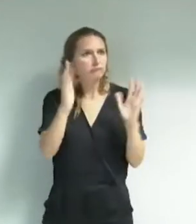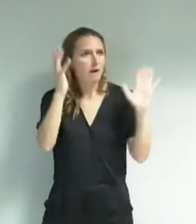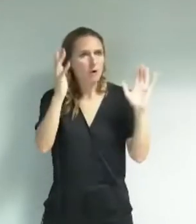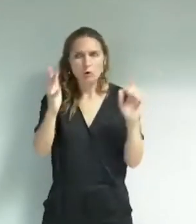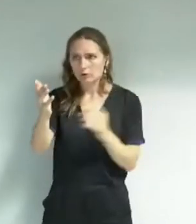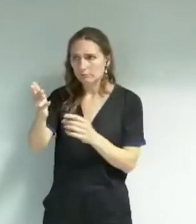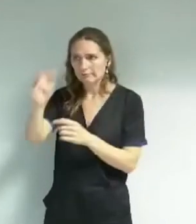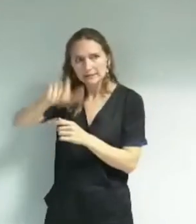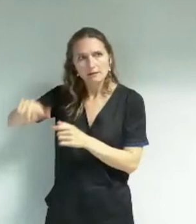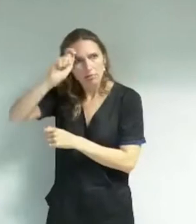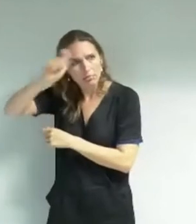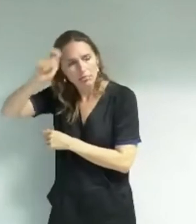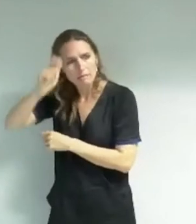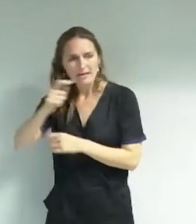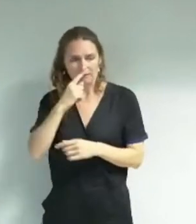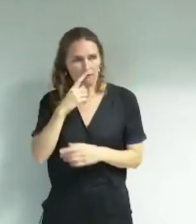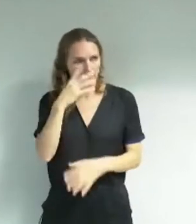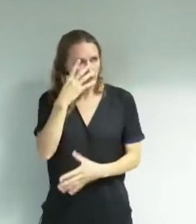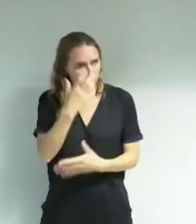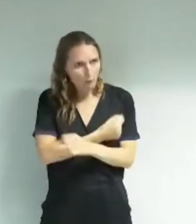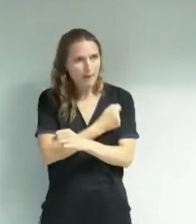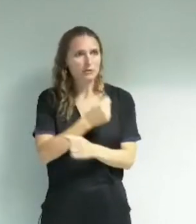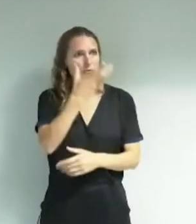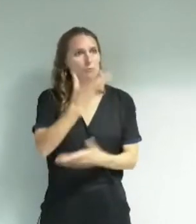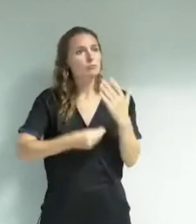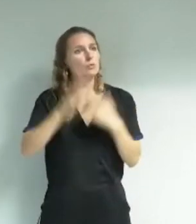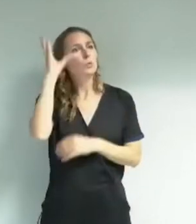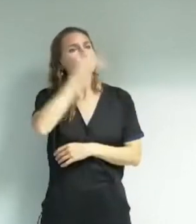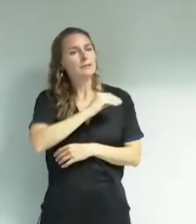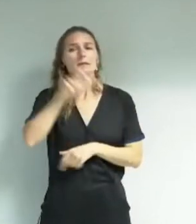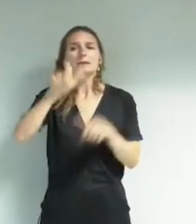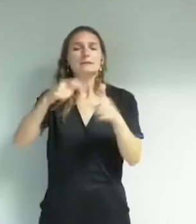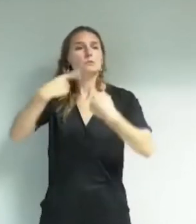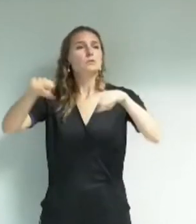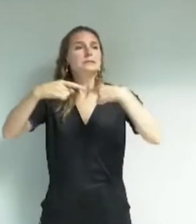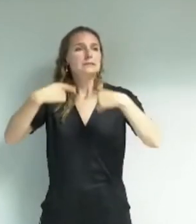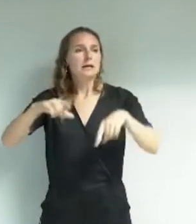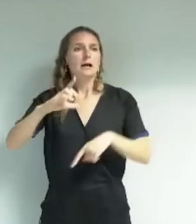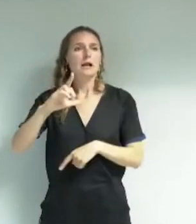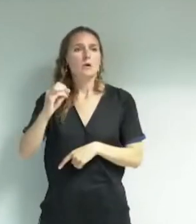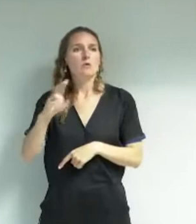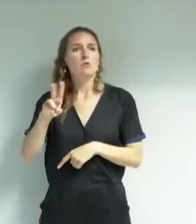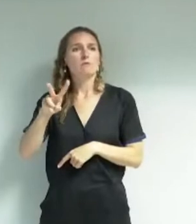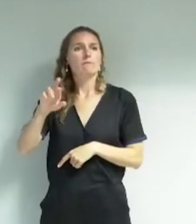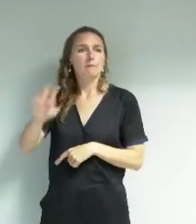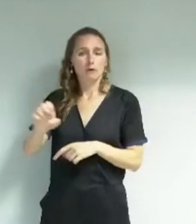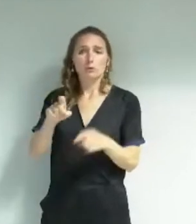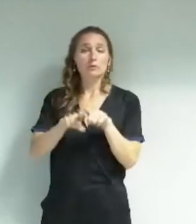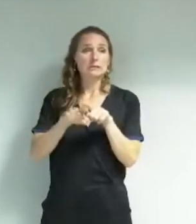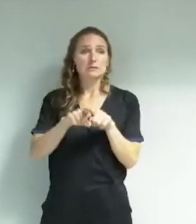oublis concernant les musiciens de Louvre pour la musique classique et Alain Quirilly pour la sculpture.